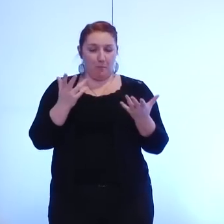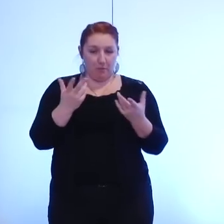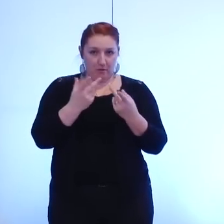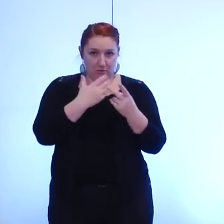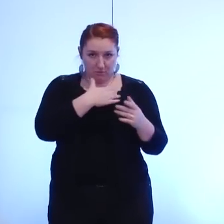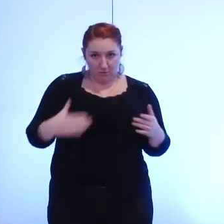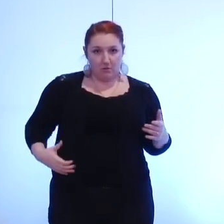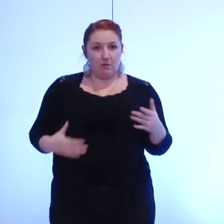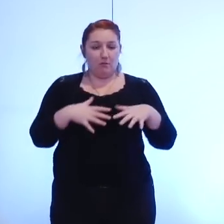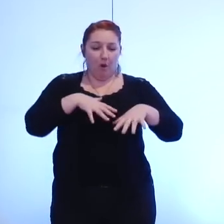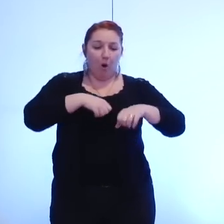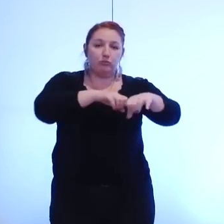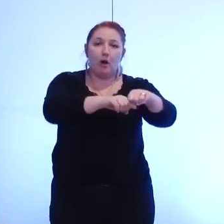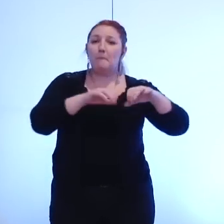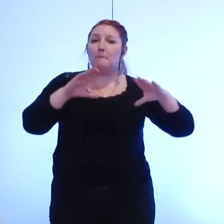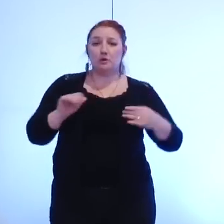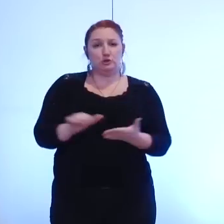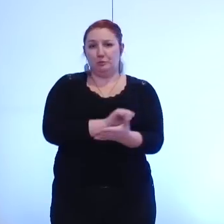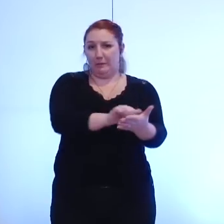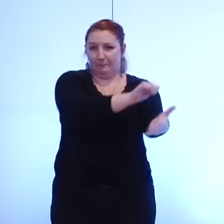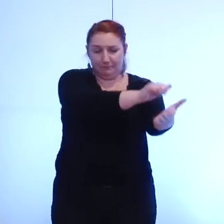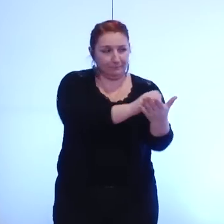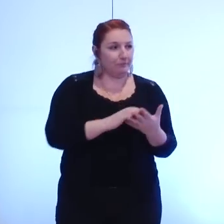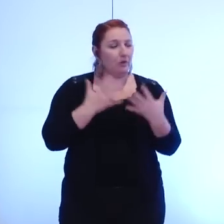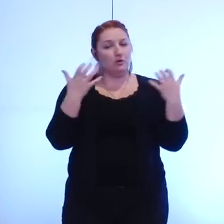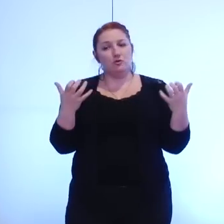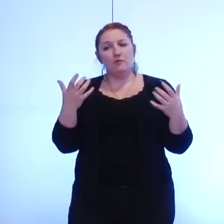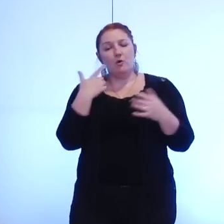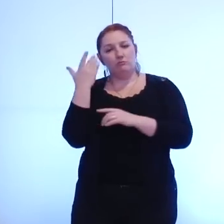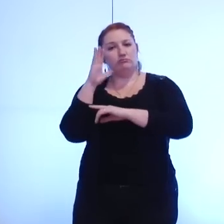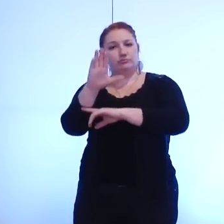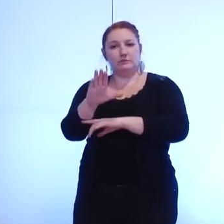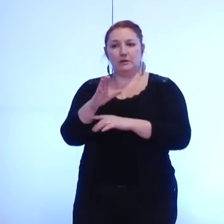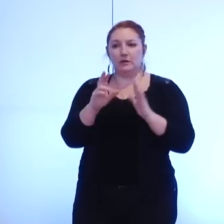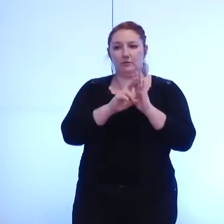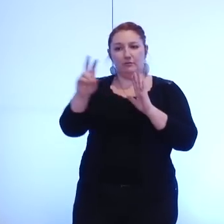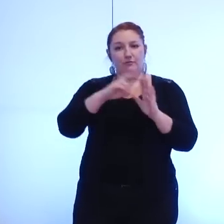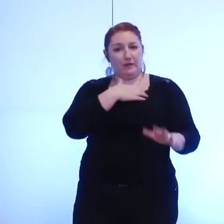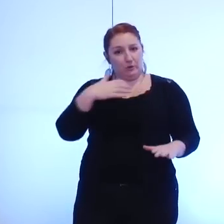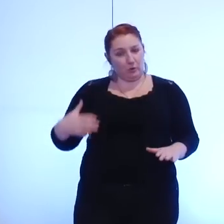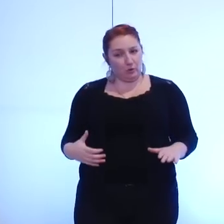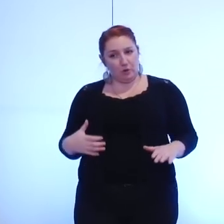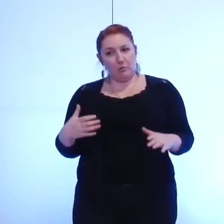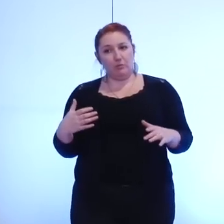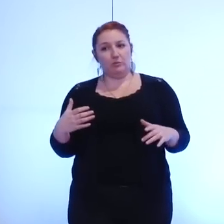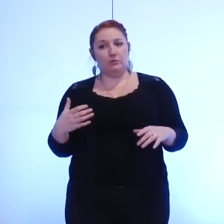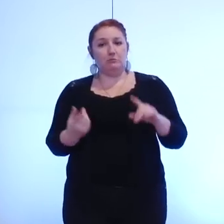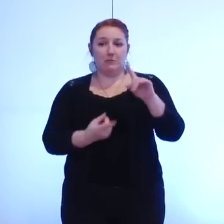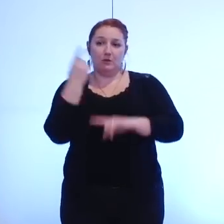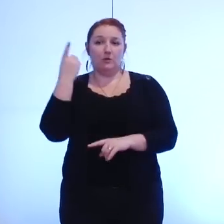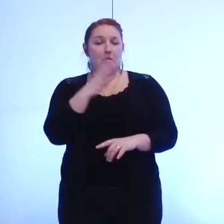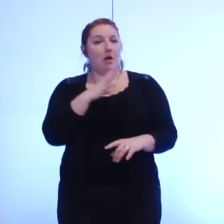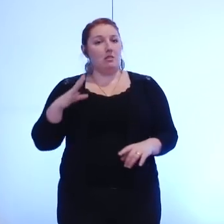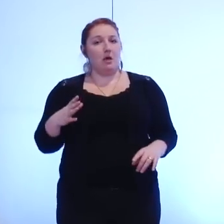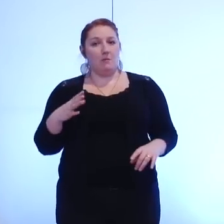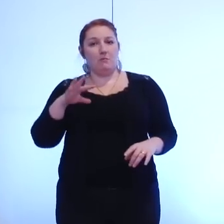noter la volonté particulière de la municipalité grenobloise et notamment de l'adjointe au